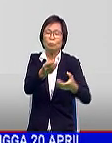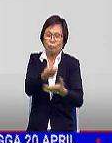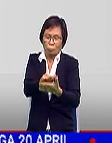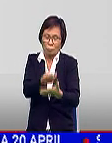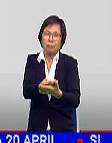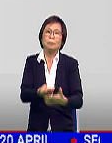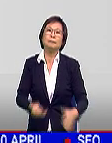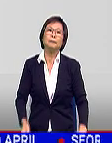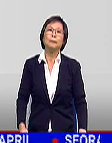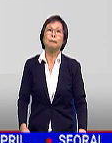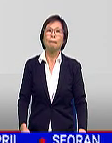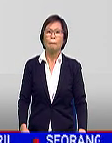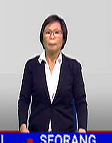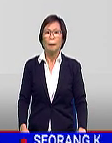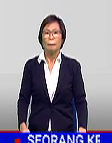Terima kasih.